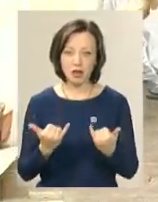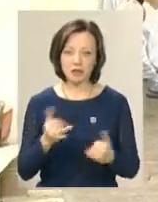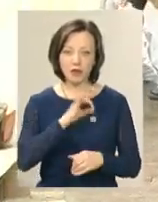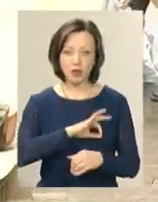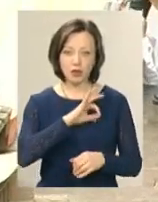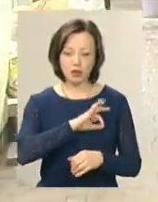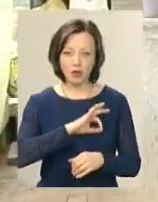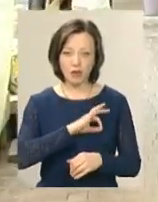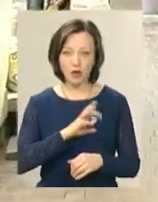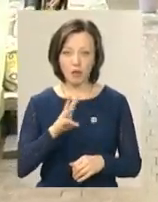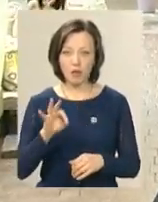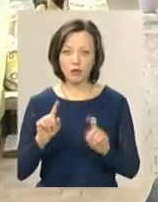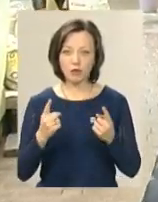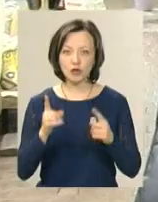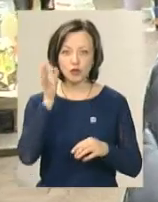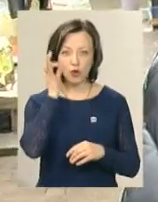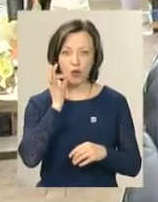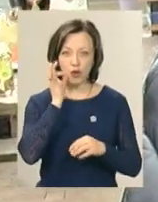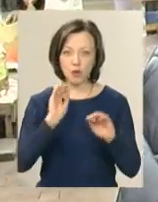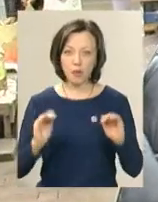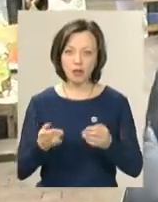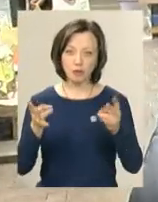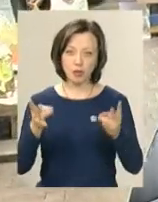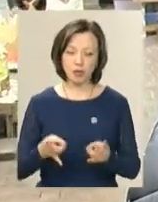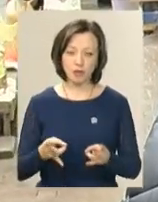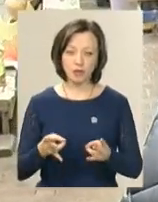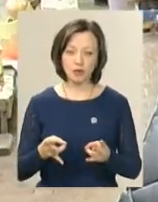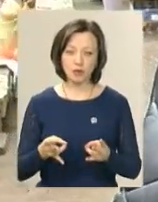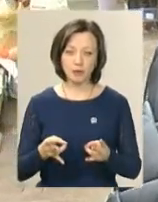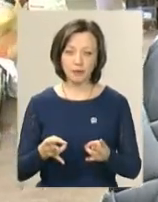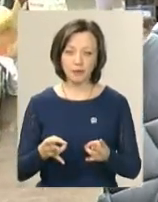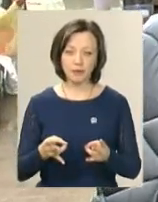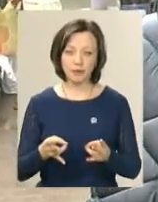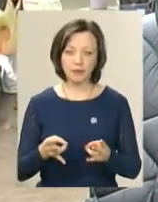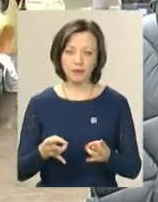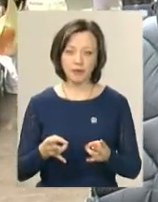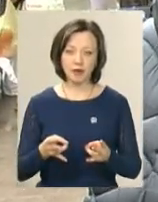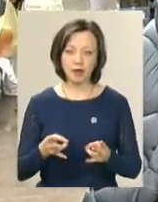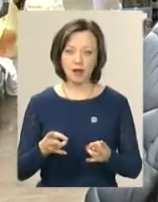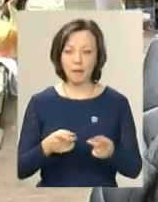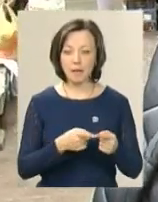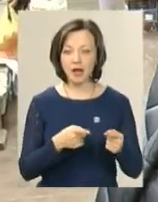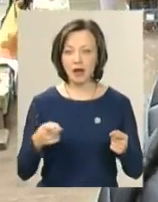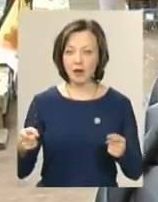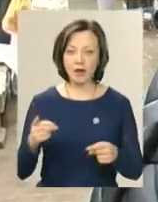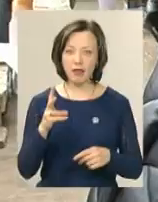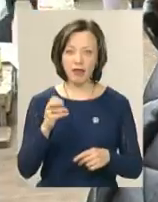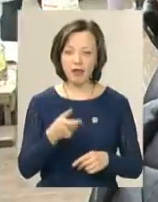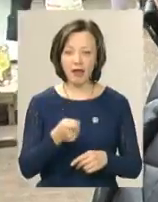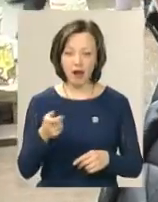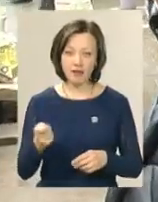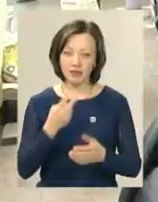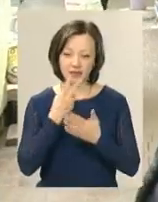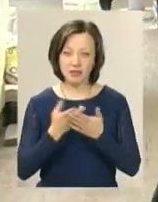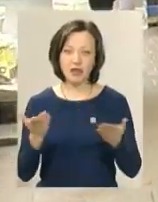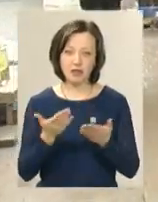використовуємо, тому, що солодкого менше потрібно, потім не ягідний період. А так, взагалі, ціни